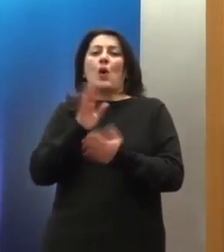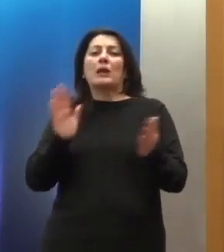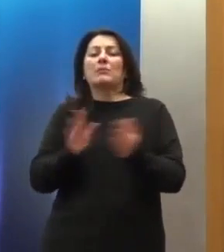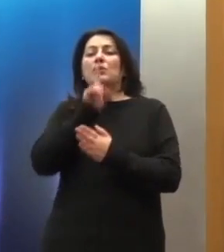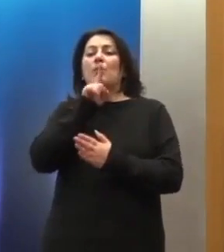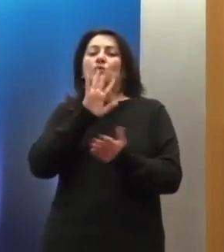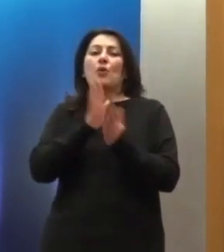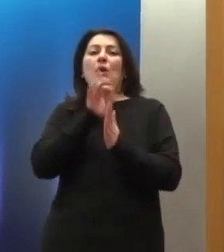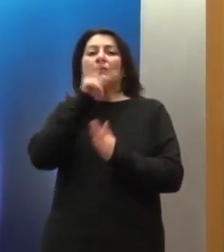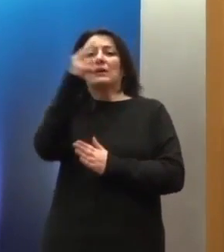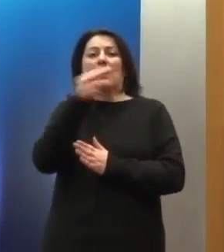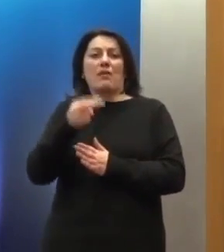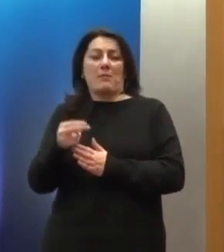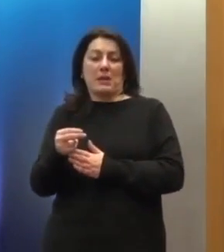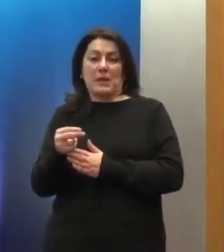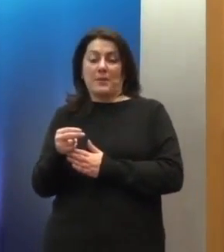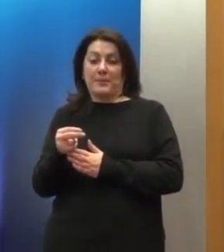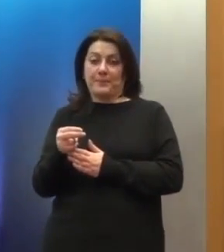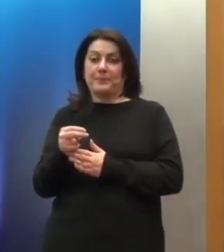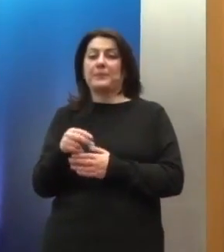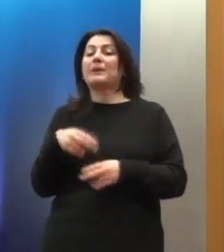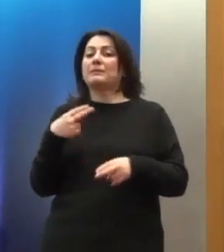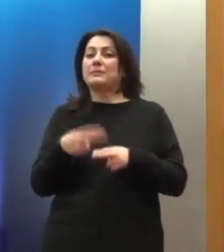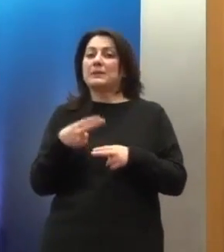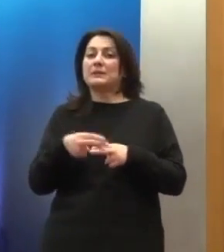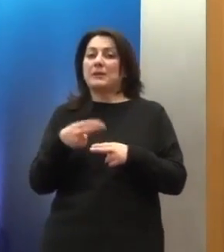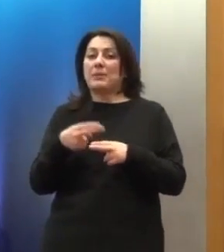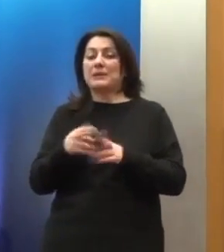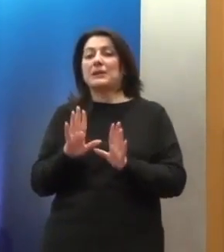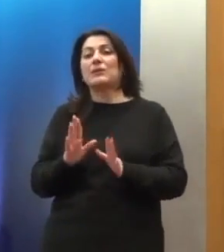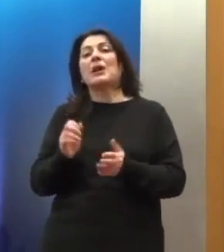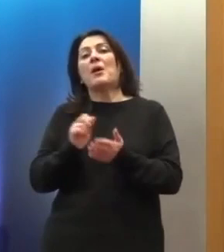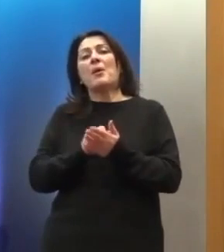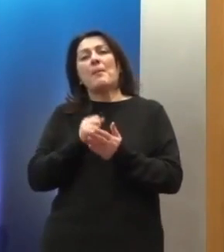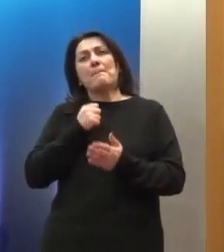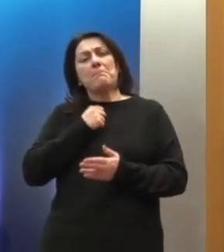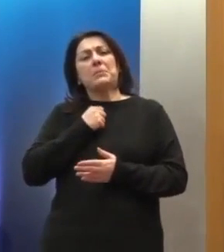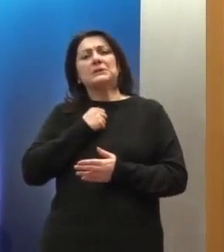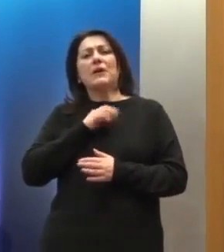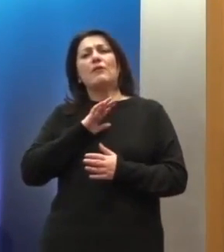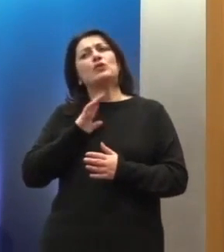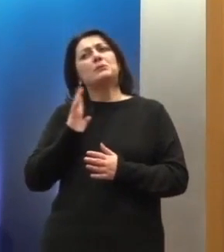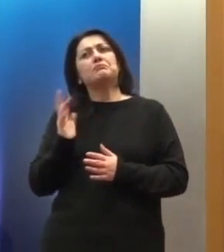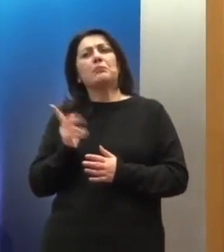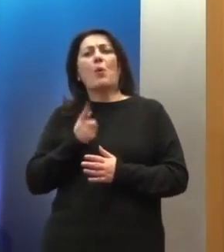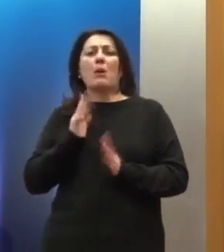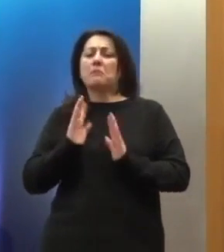συνέγον πολίτη νομίζω στη σύνθεση είναι καθοριστικό στοιχείο. Επίσης, συνεπώς, ότι από αυτή την περιβά θα πάνε όλα καλά.